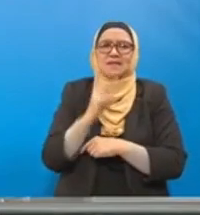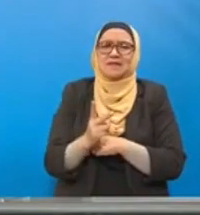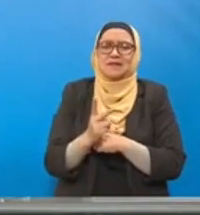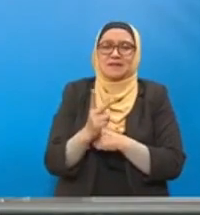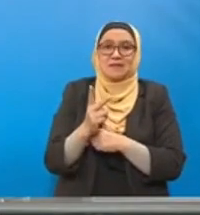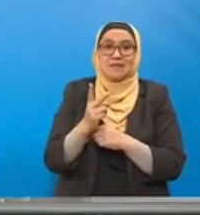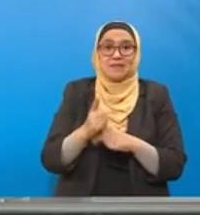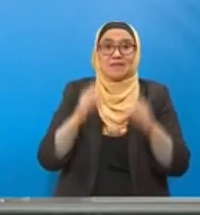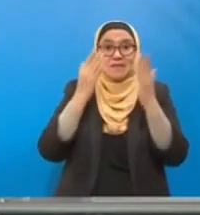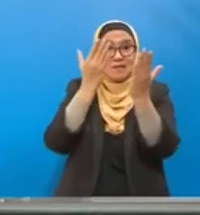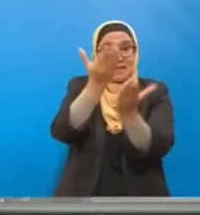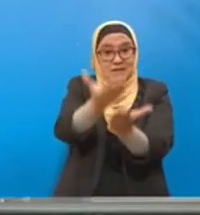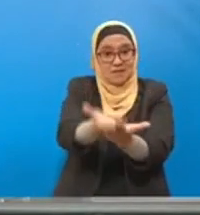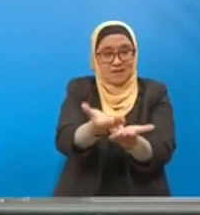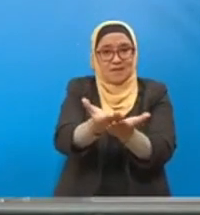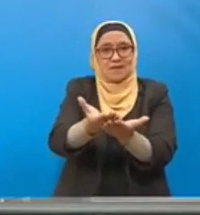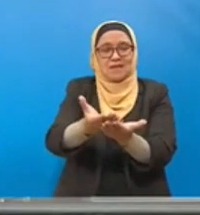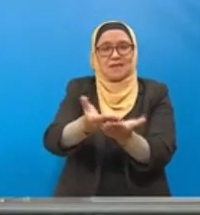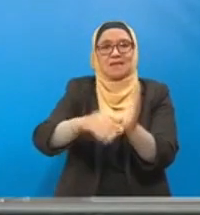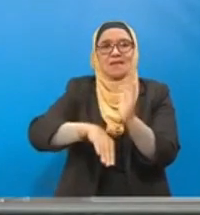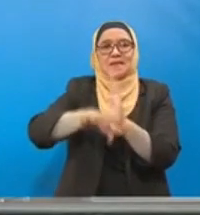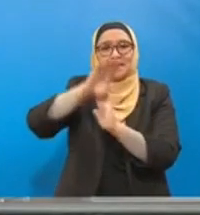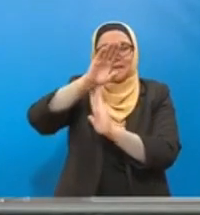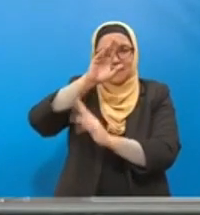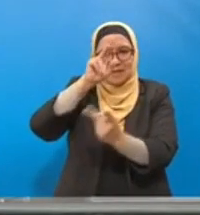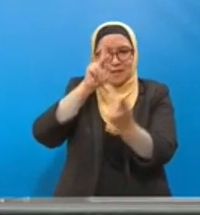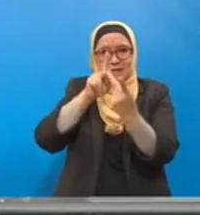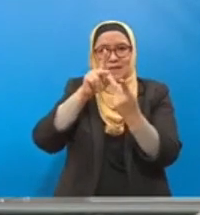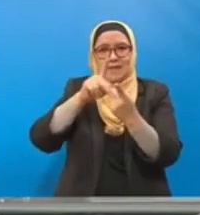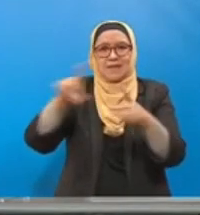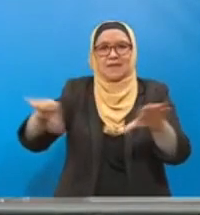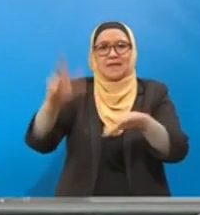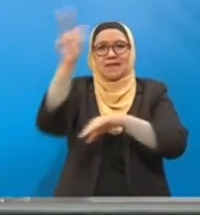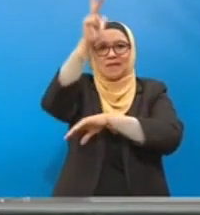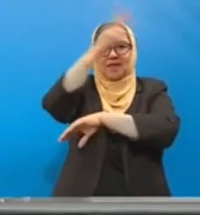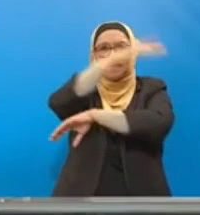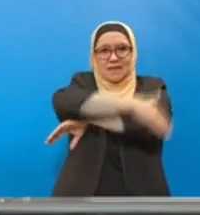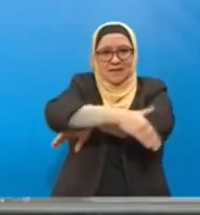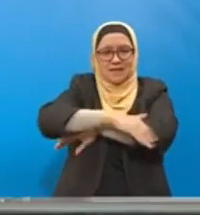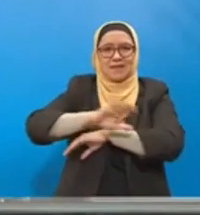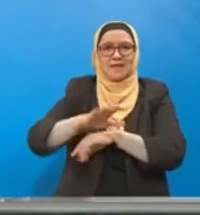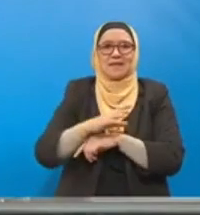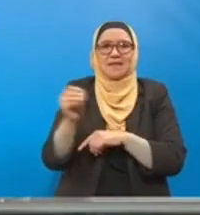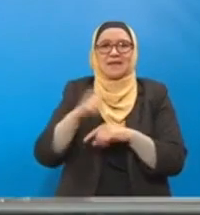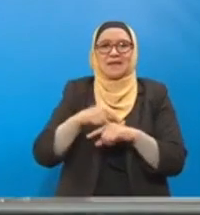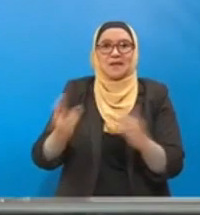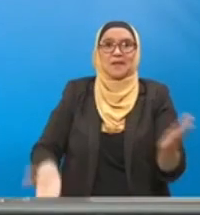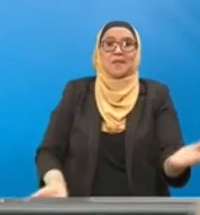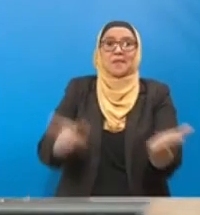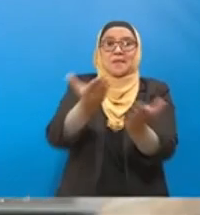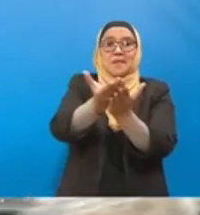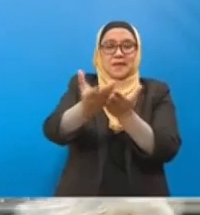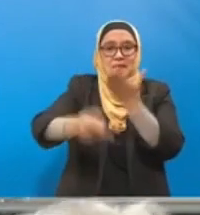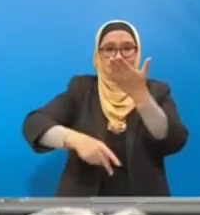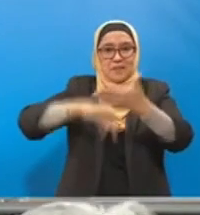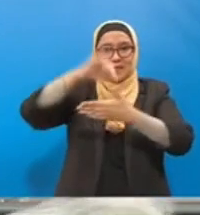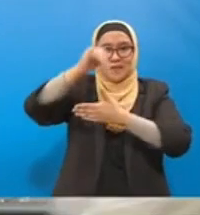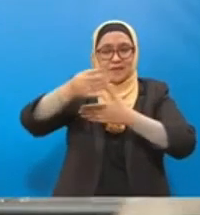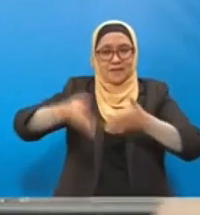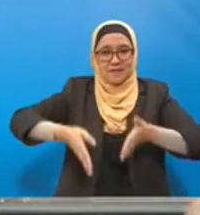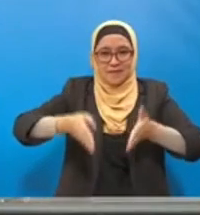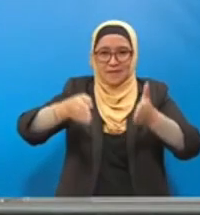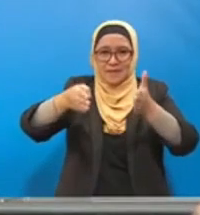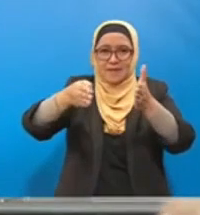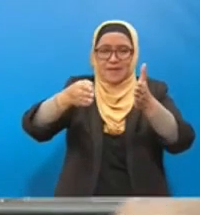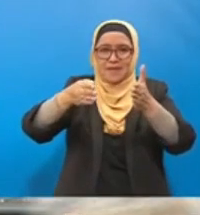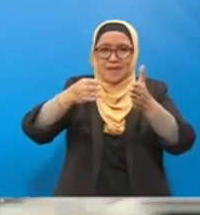dilaksanakan oleh kerajaan negeri. Menakallah bagi cadangan projek Jalan Universiti Malaysia Kelantan Bypass